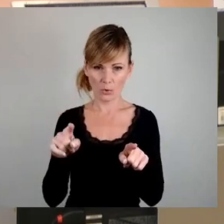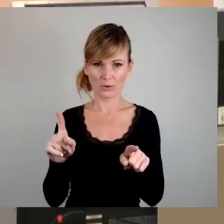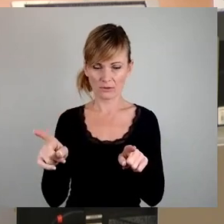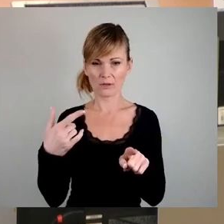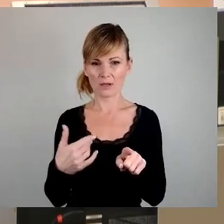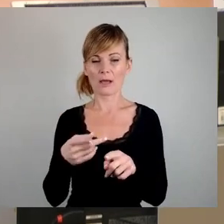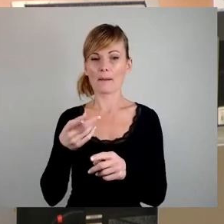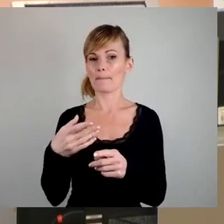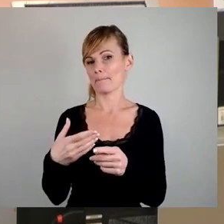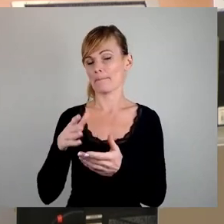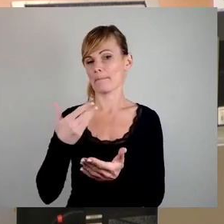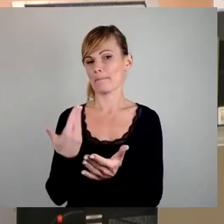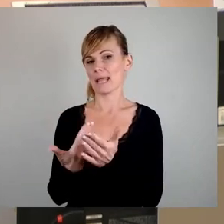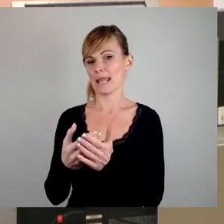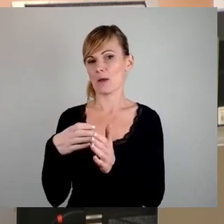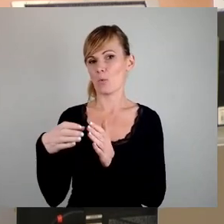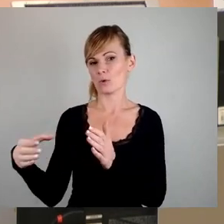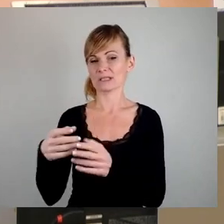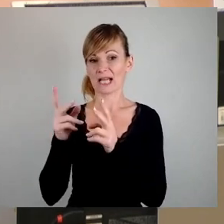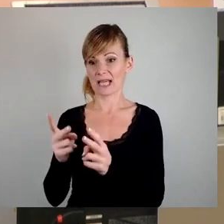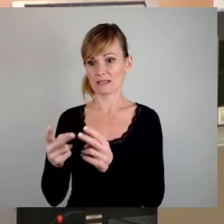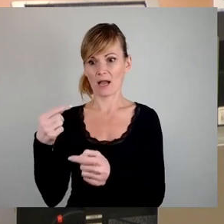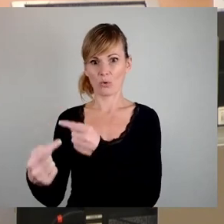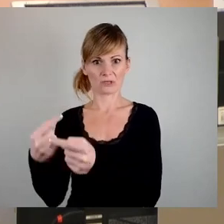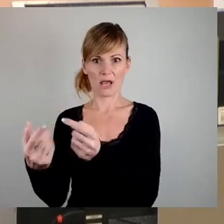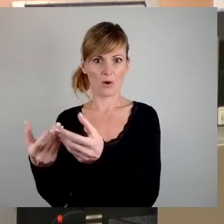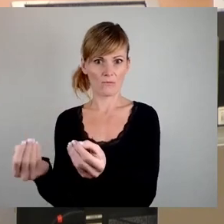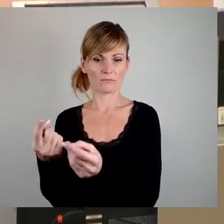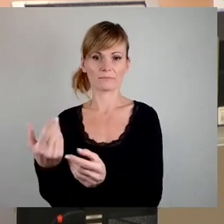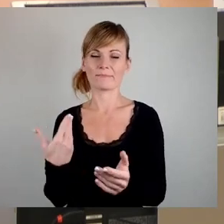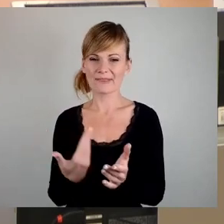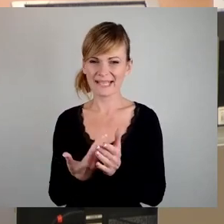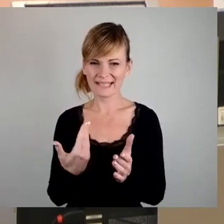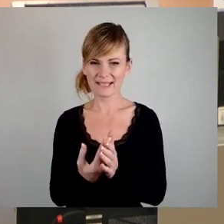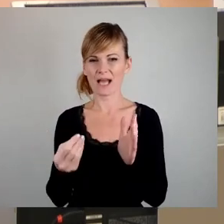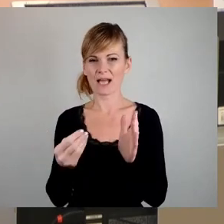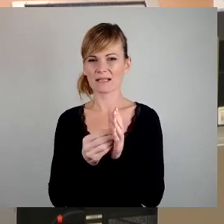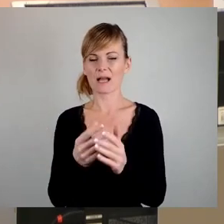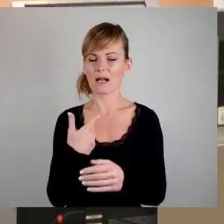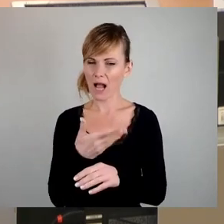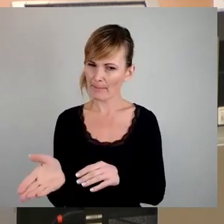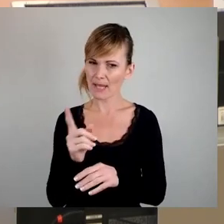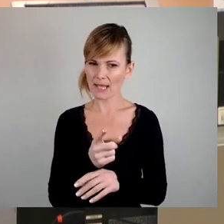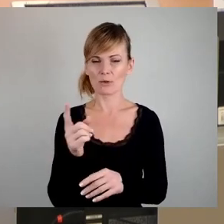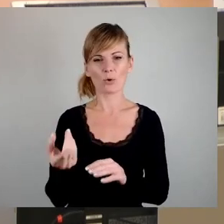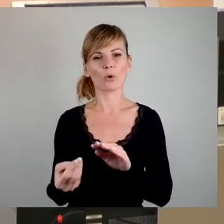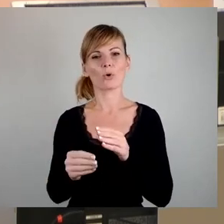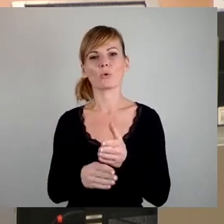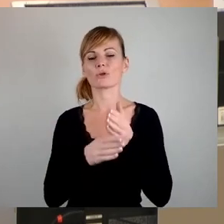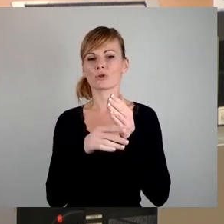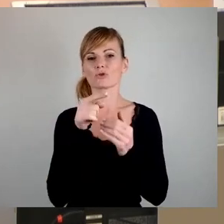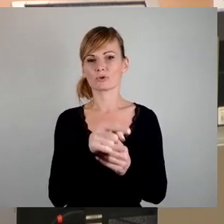auslaufen. Deswegen den Antrag lehnen wir definitiv ab und unterstützen das Anliegen, den